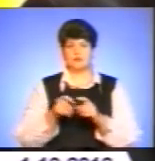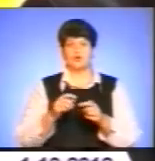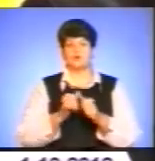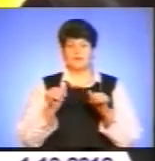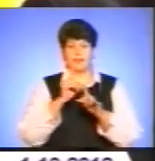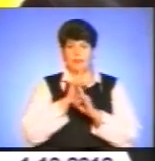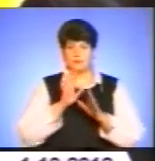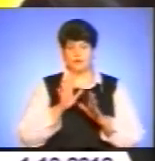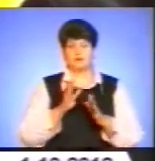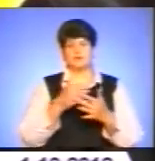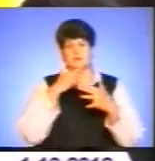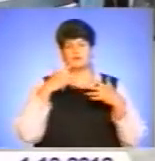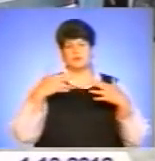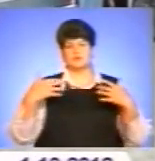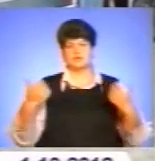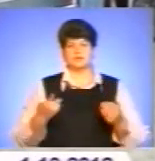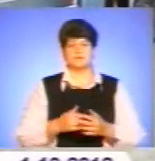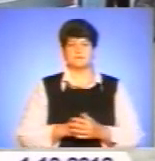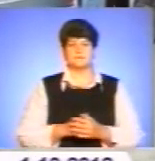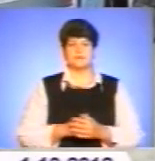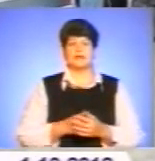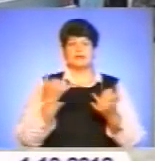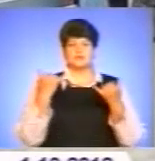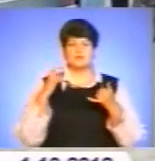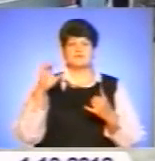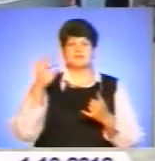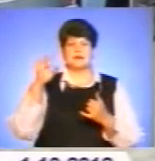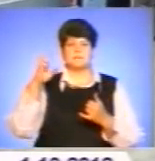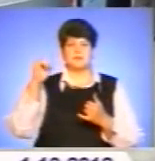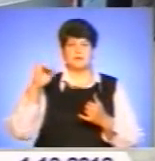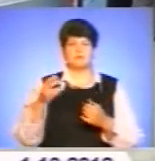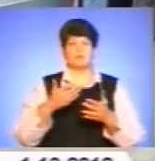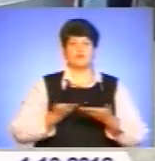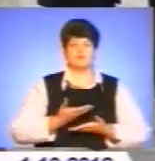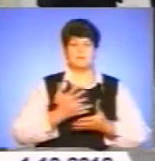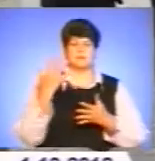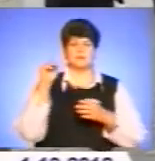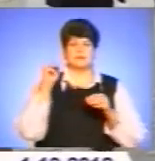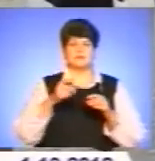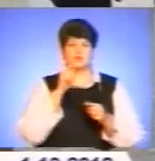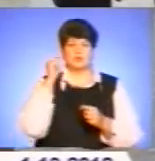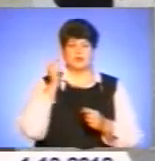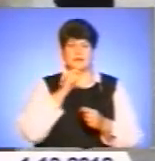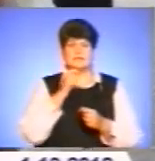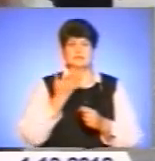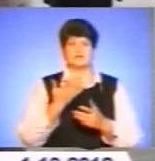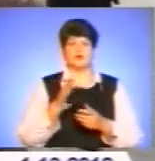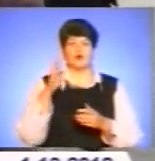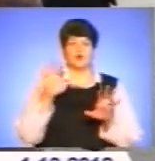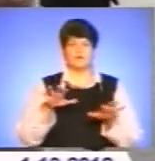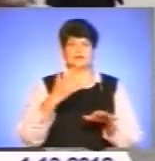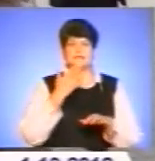скажімо так, і багато ще інших речей є. Нині у Сербії проживає більше п'яти тисяч українців, говорить Йосиф Сапун, голова